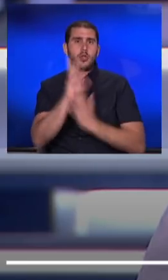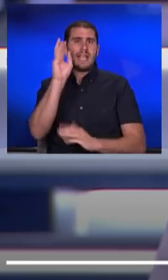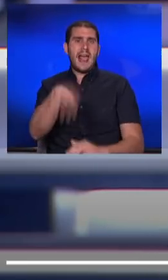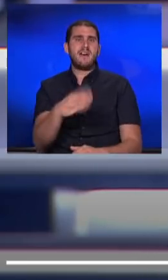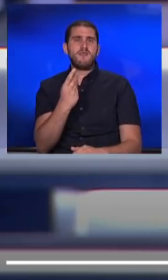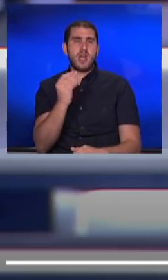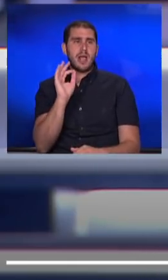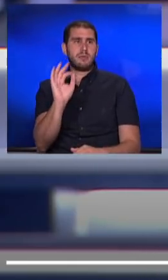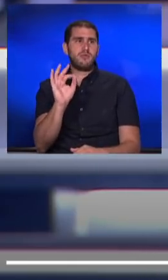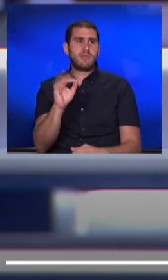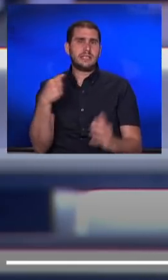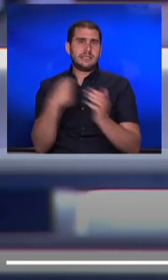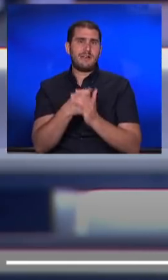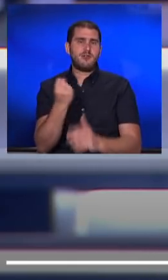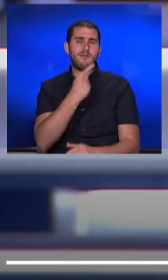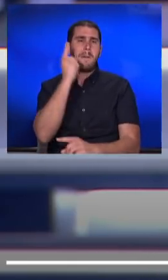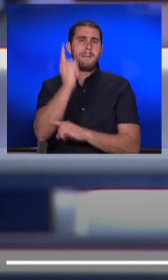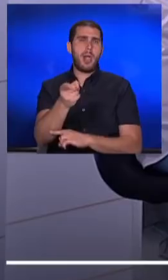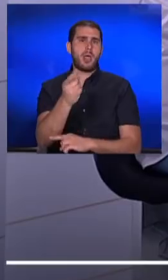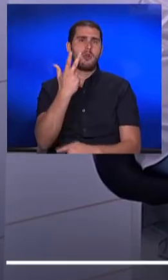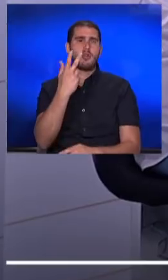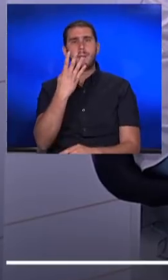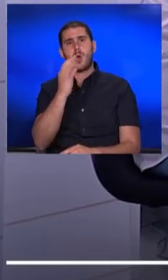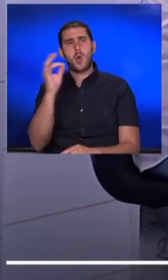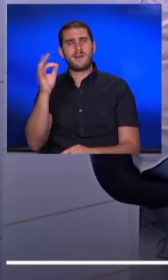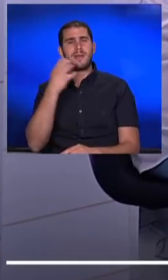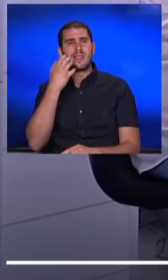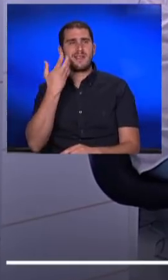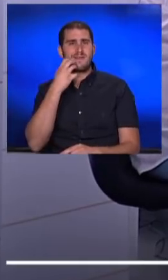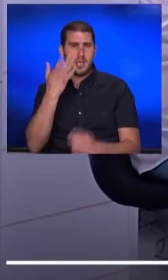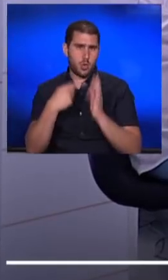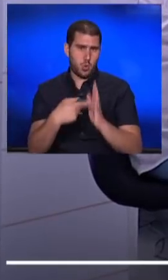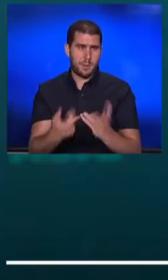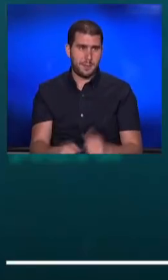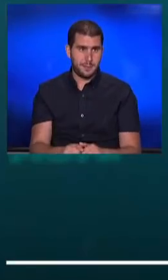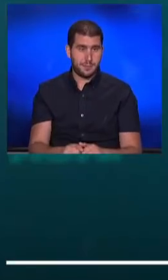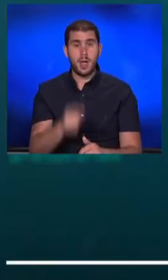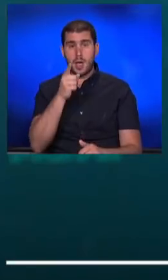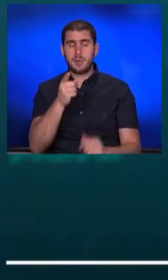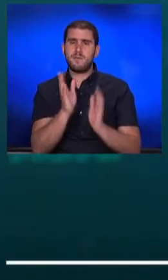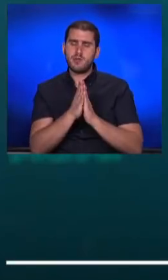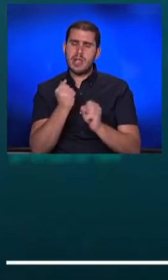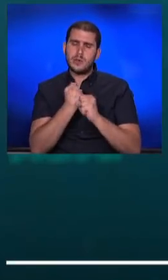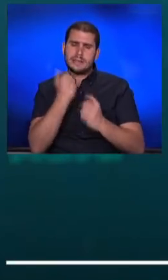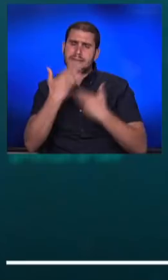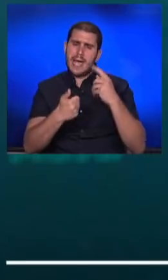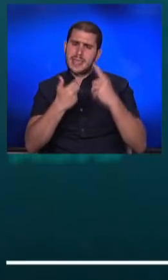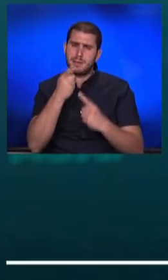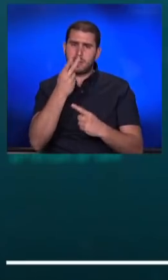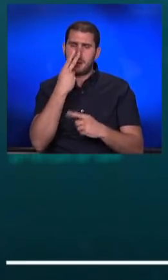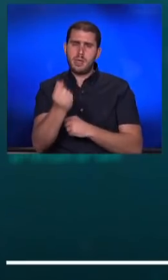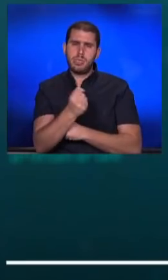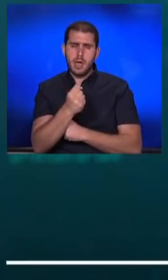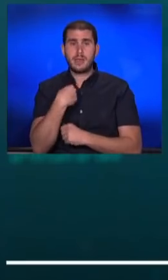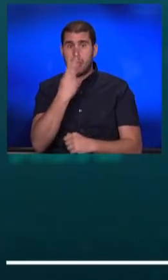עבור סוף שבוע במלון 3 או 4 כוכבים בטבריה. אתה קורא לנקוט כל מיני צעדים, אתה מראית היית רופפות, ראיתי